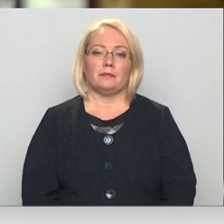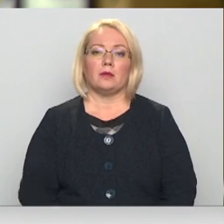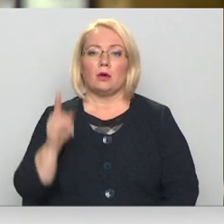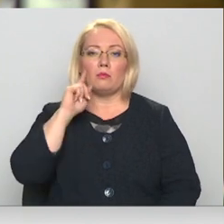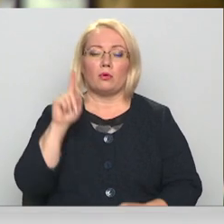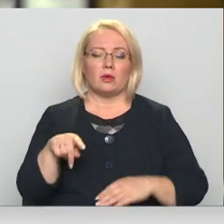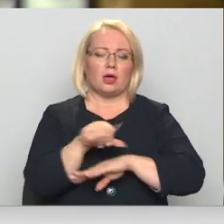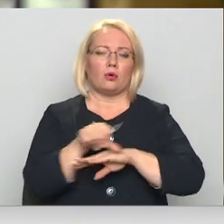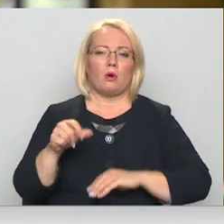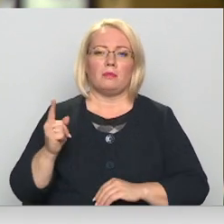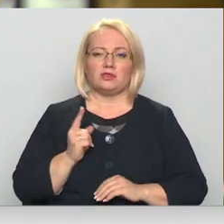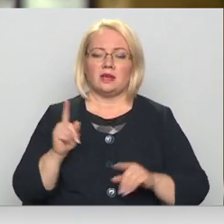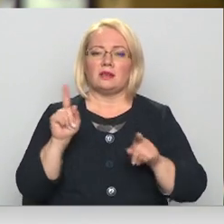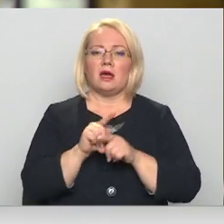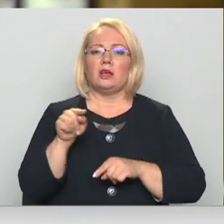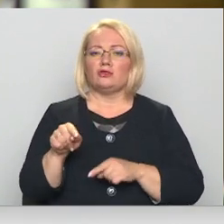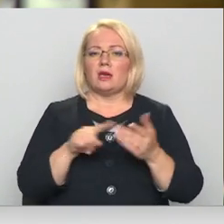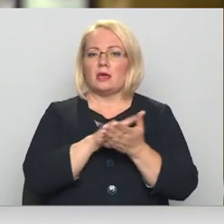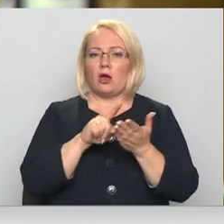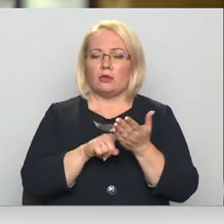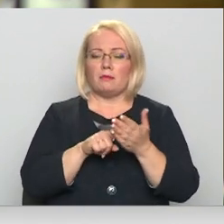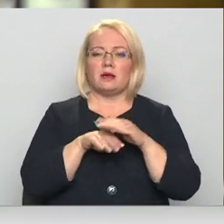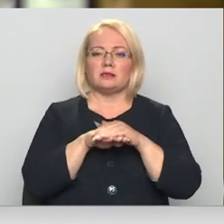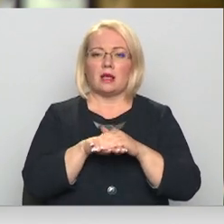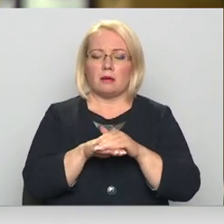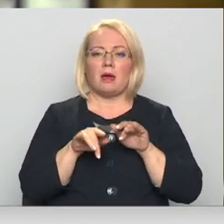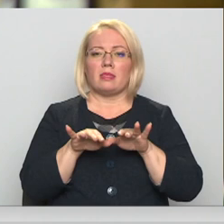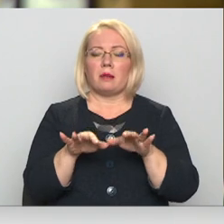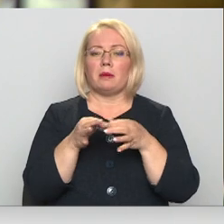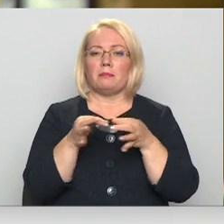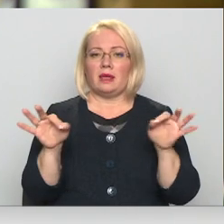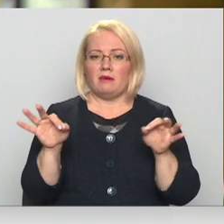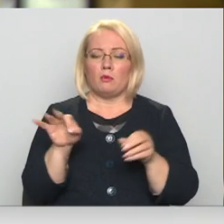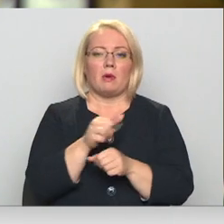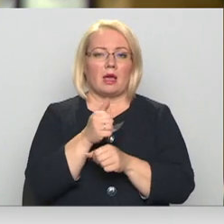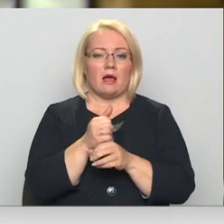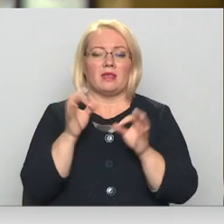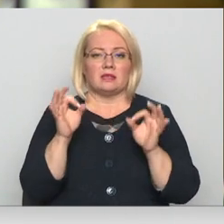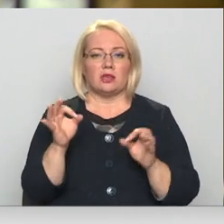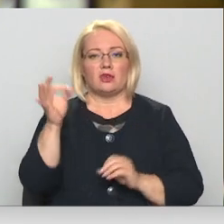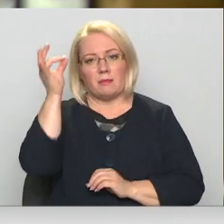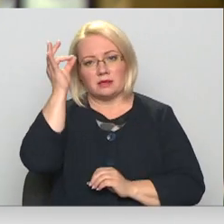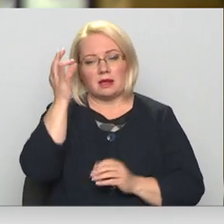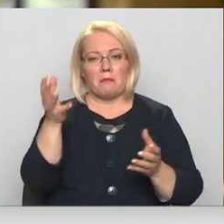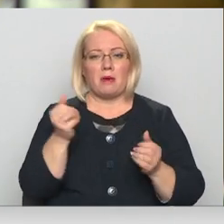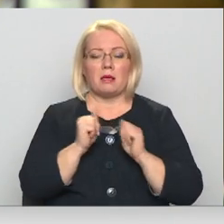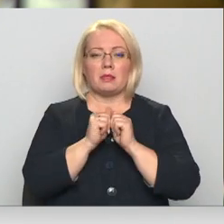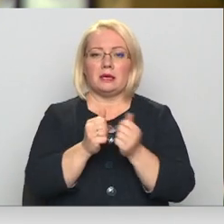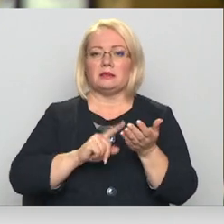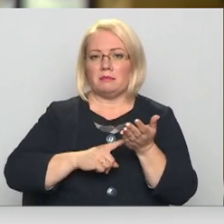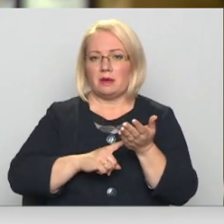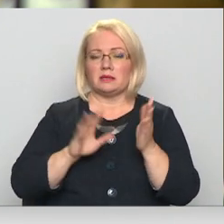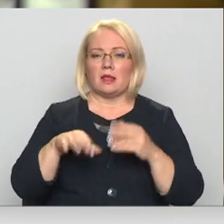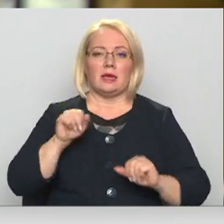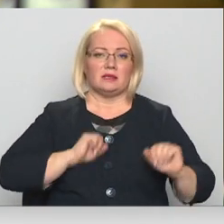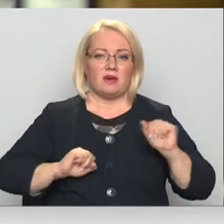Protams, robežas sardze arī šajā jautājumā saglabā zinām darbības brīvību, bet galvenais tiešām ir atcerēties paņemt līdz pasi, lai